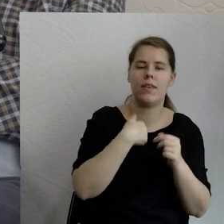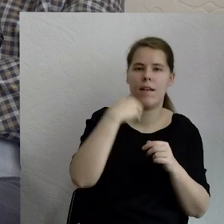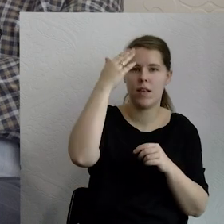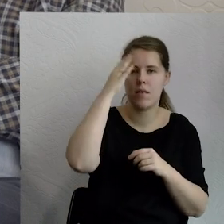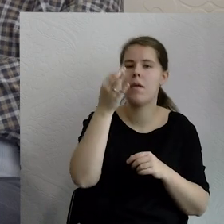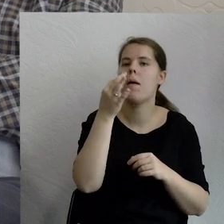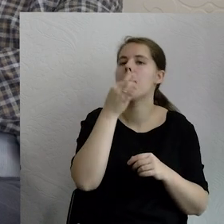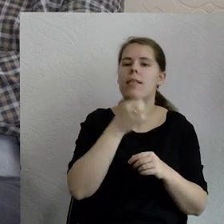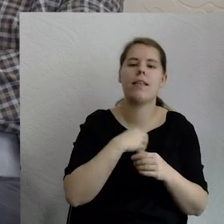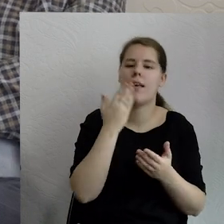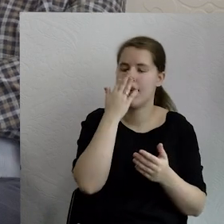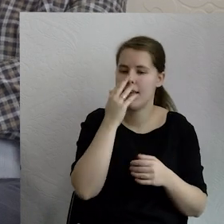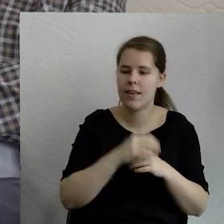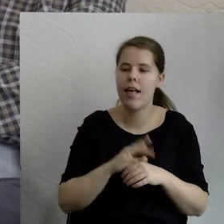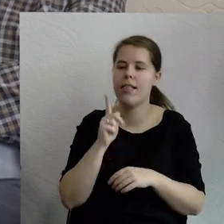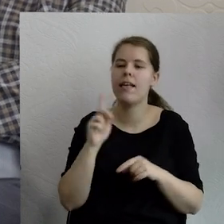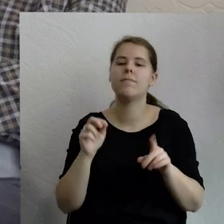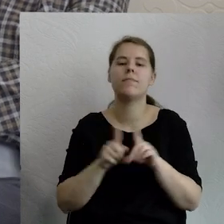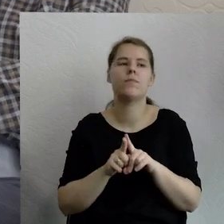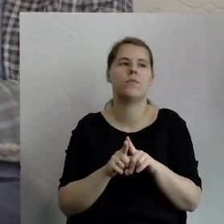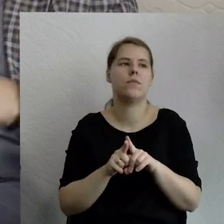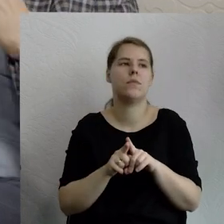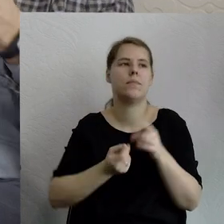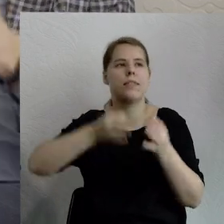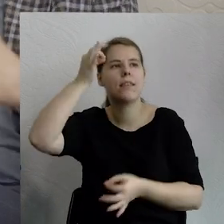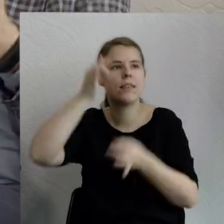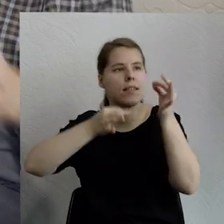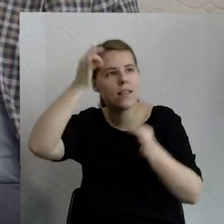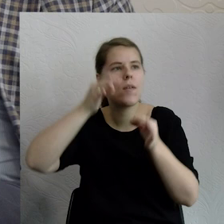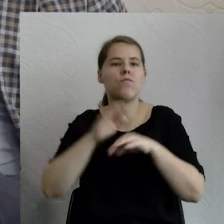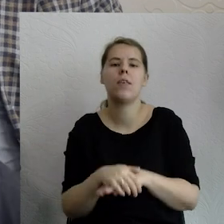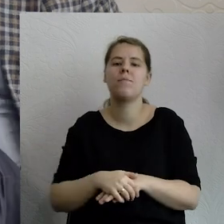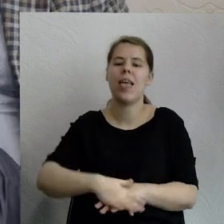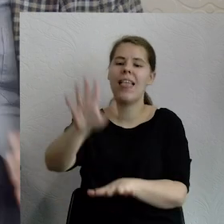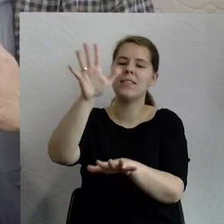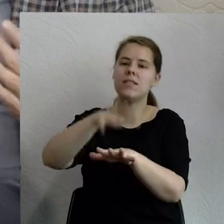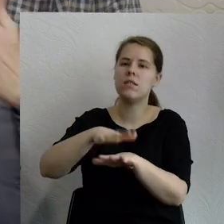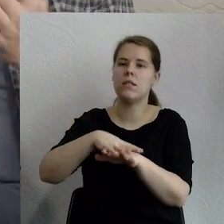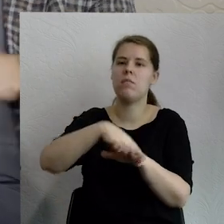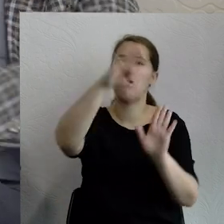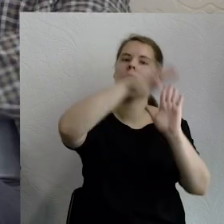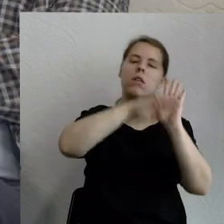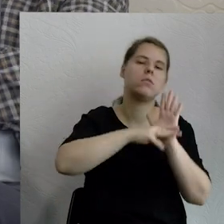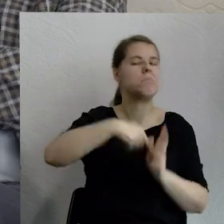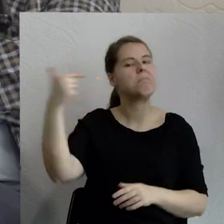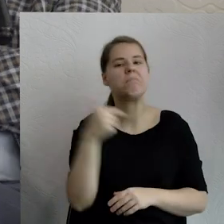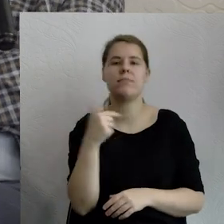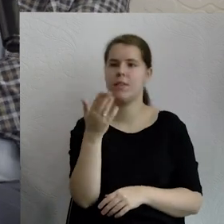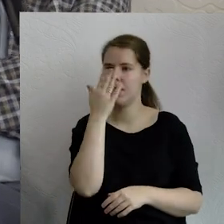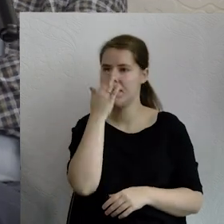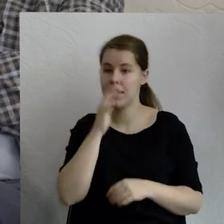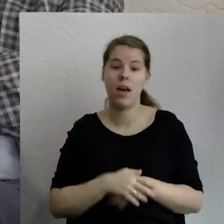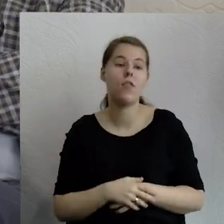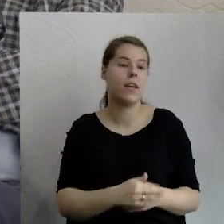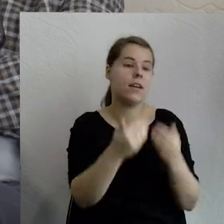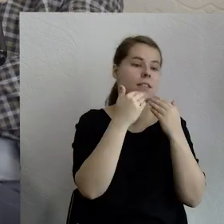i zacząłem się wiedzieć, jakie są w ogóle warunki, konieczności takie powiedzmy systemowe, które by mogły, czy otworzyły szansę do tego,